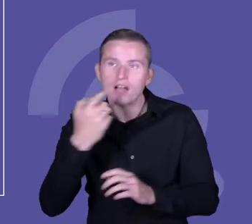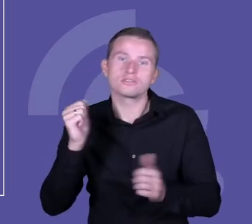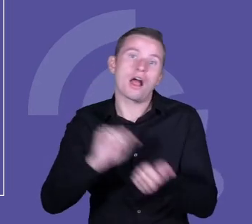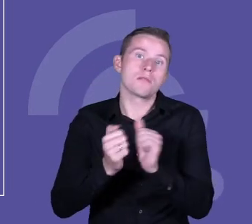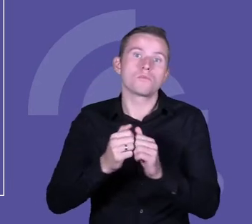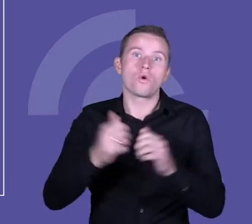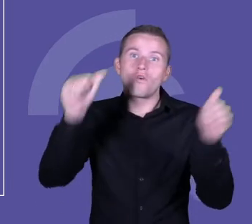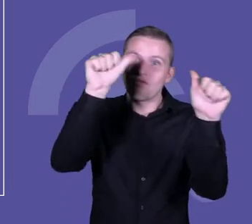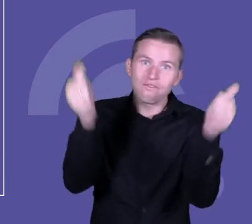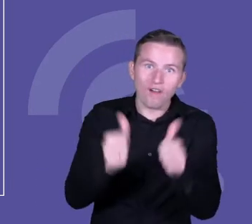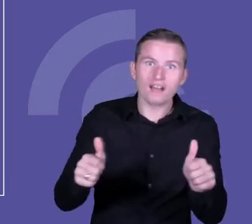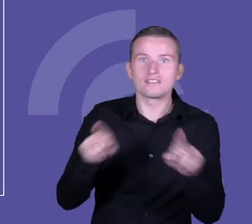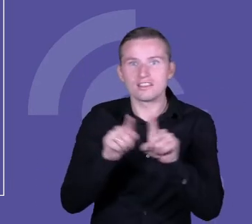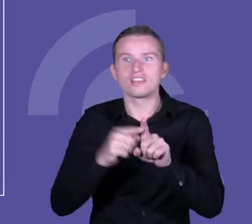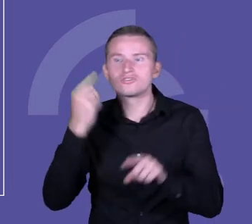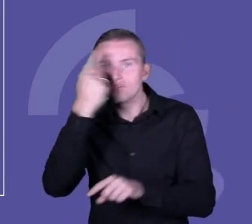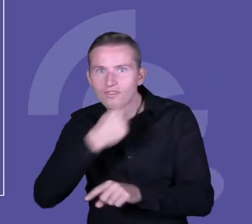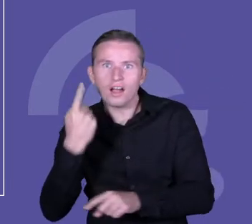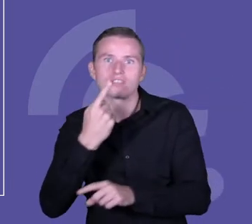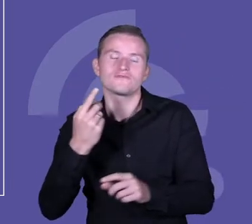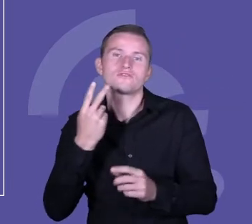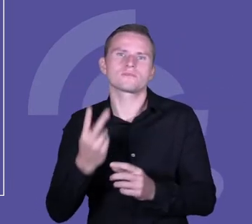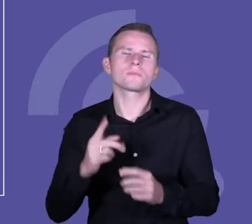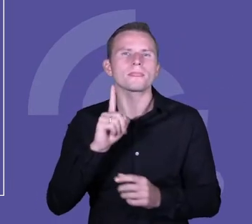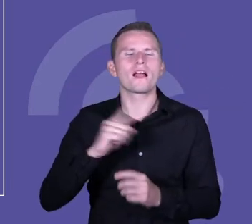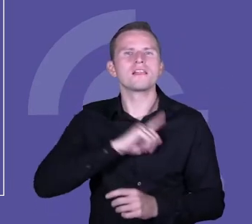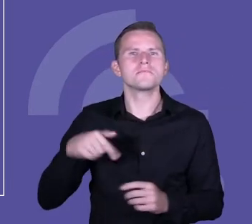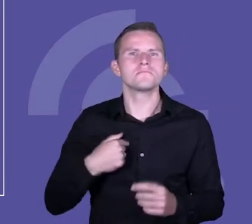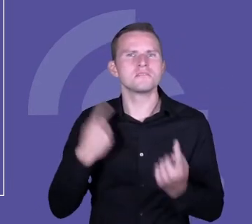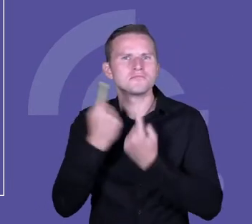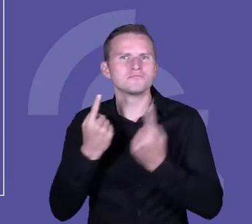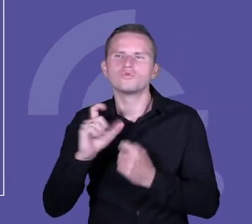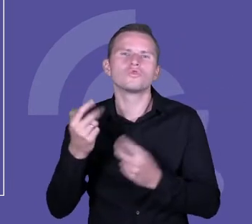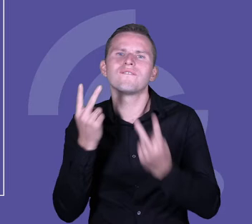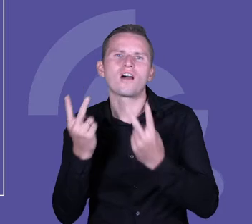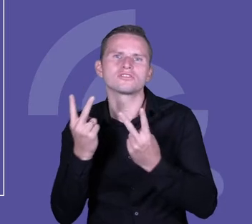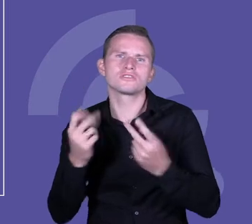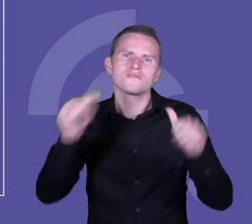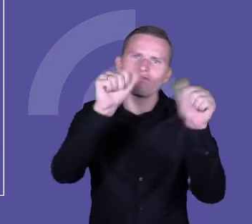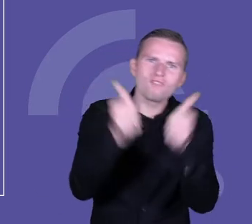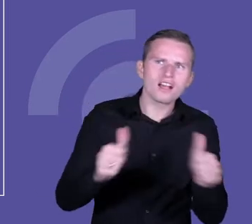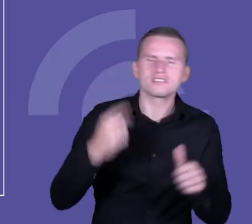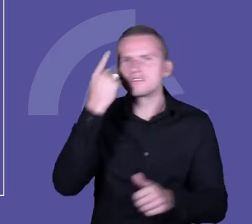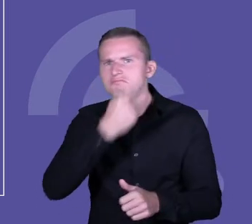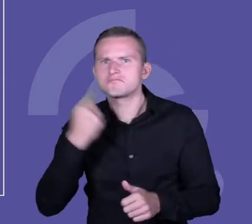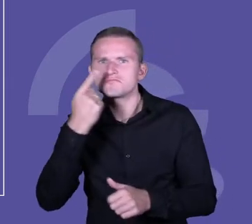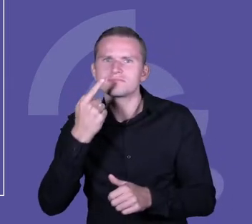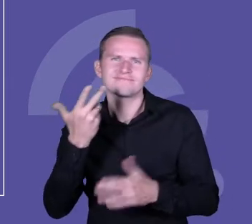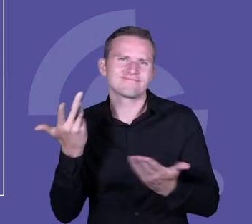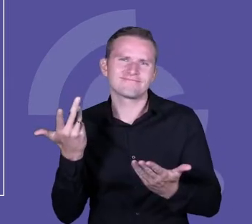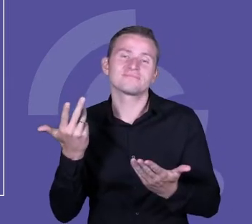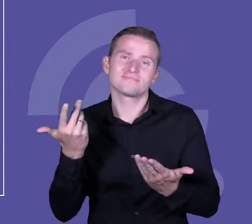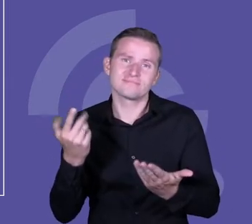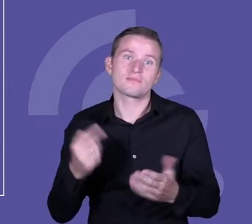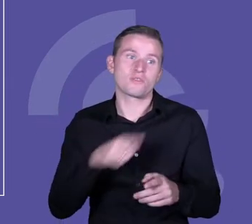ale właściwie jakbyśmy się mieli zacząć kłócić, tak? Czy te rzeczy są, co jest tu ważniejsze, można powiedzieć, jedno warunkuje drugie, tak? Nie byłoby